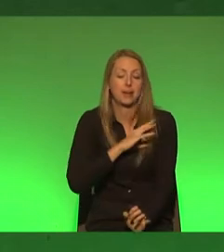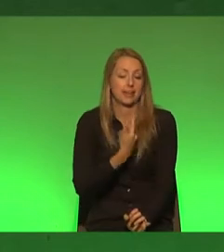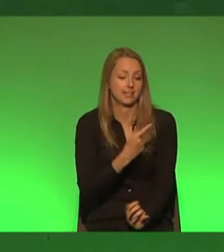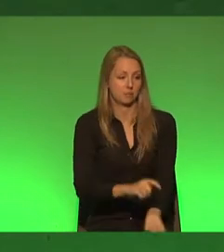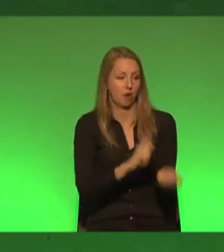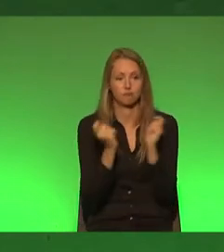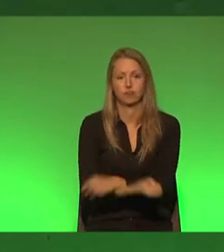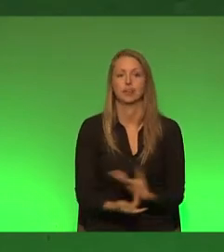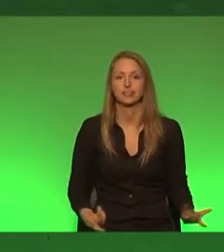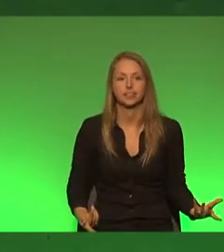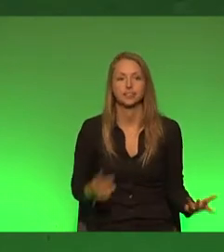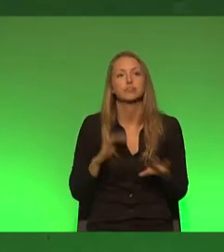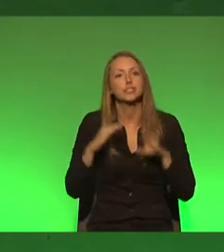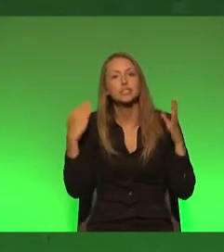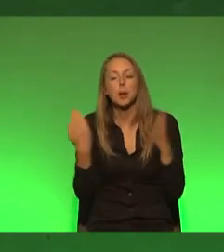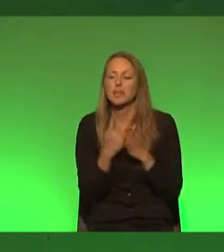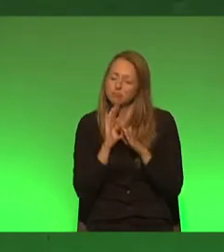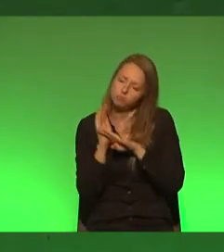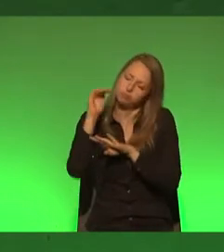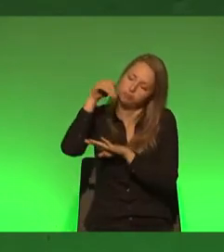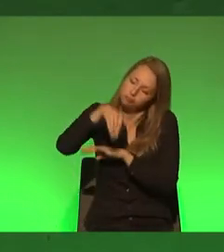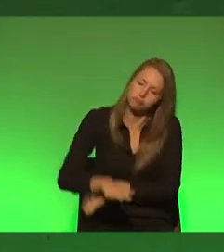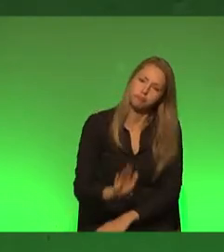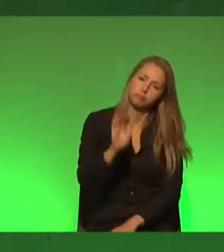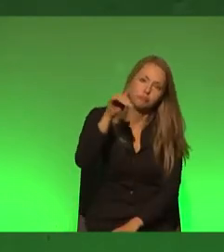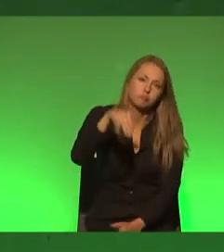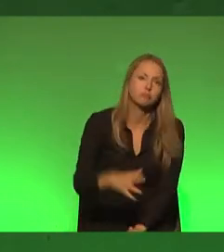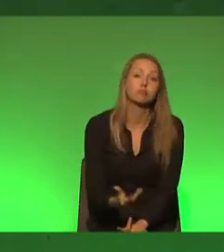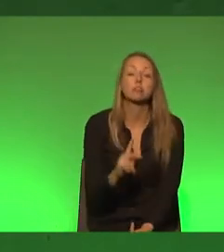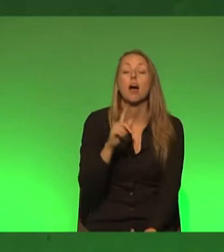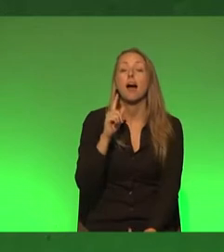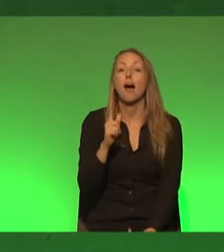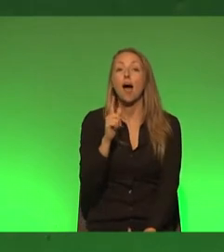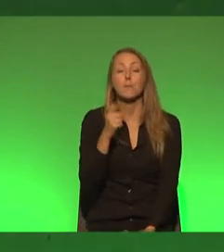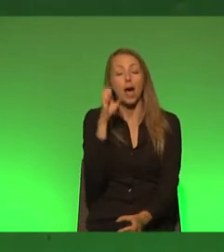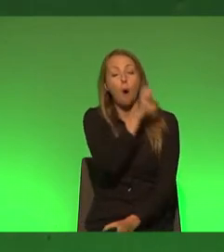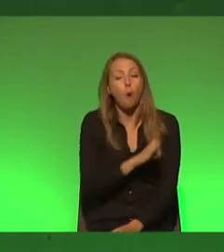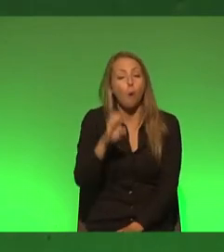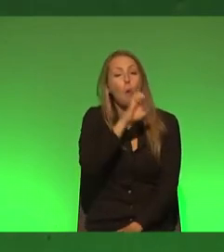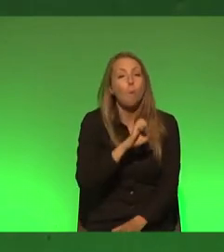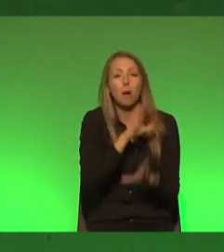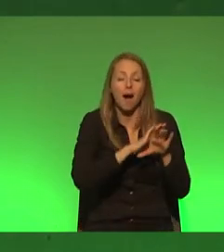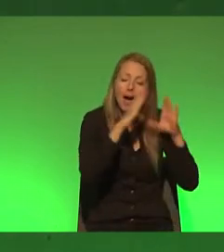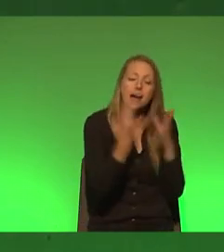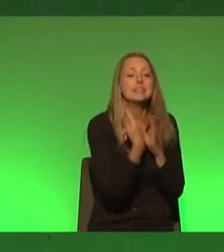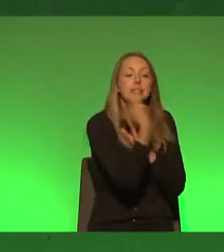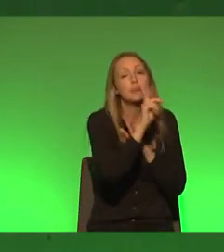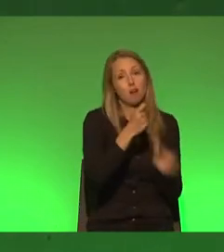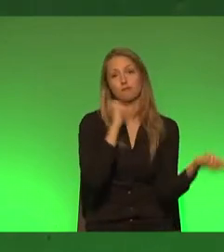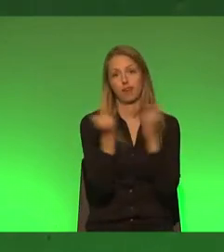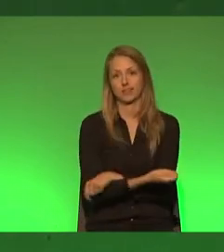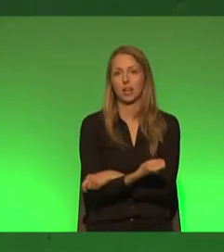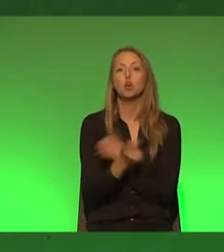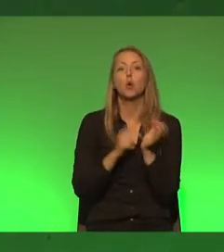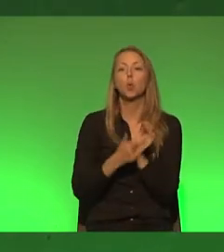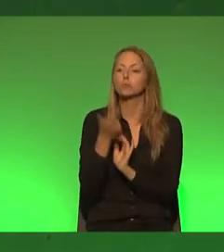verändert, wir sind gemeinsam durch Höhen und Tiefen gegangen, aber vor allem hat sich auch Europa verändert. Denn Dinge, die wir